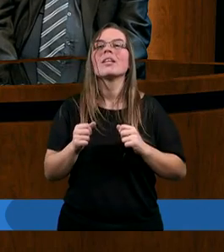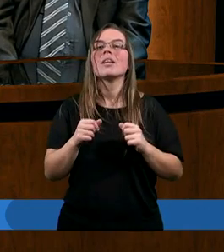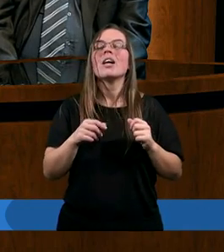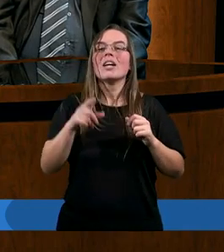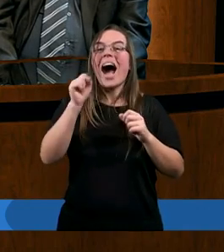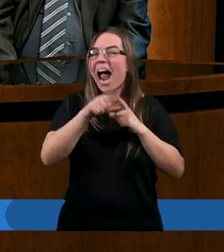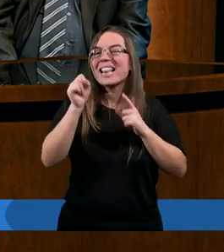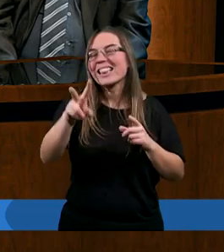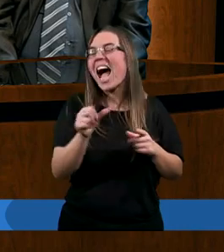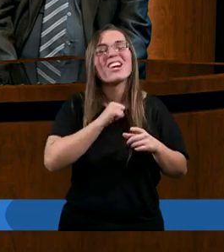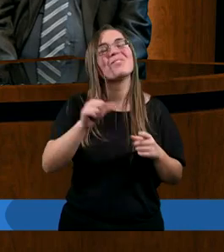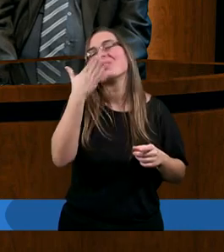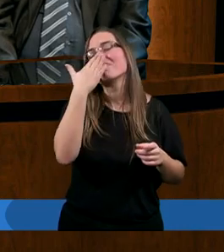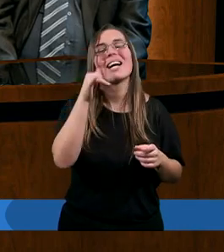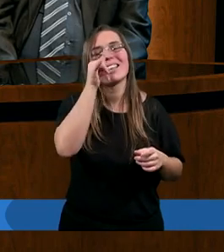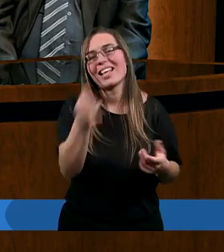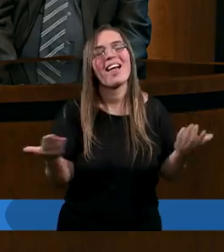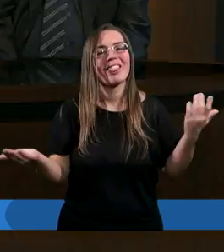ale tak się chyba nie da.